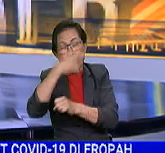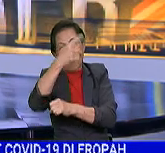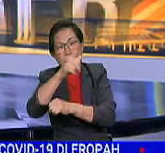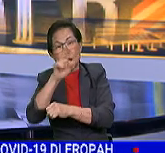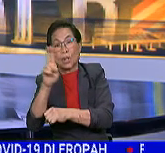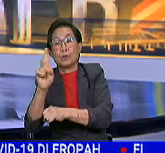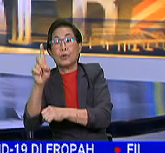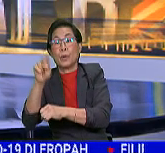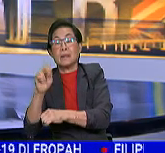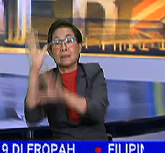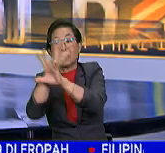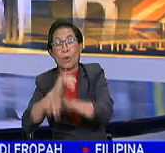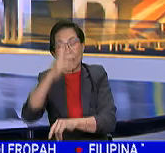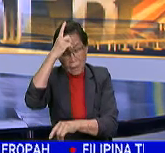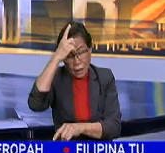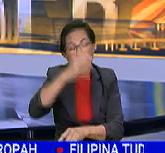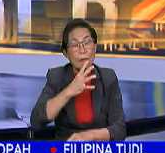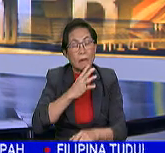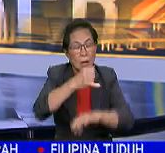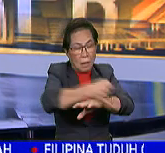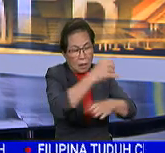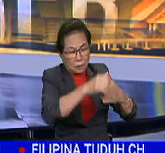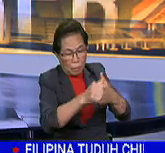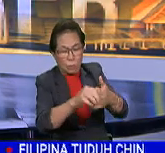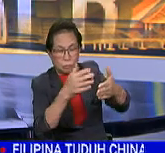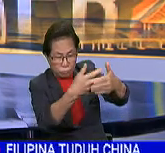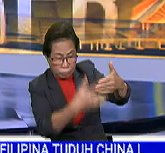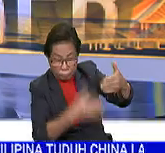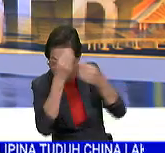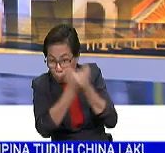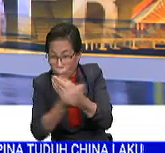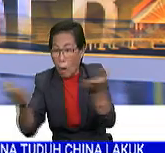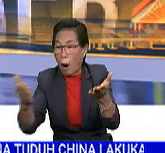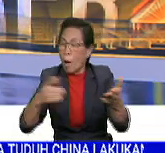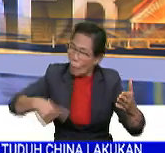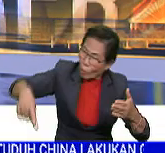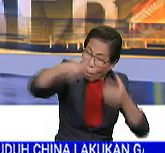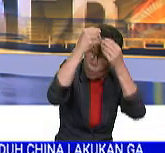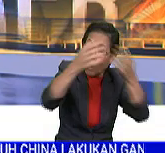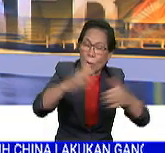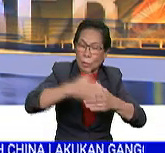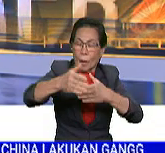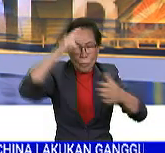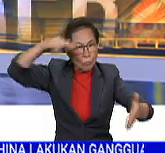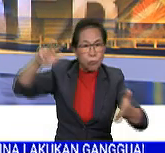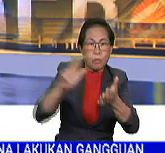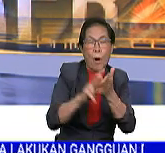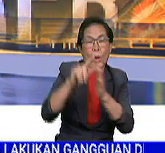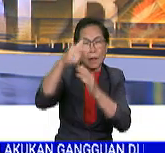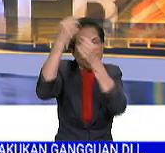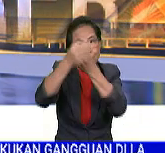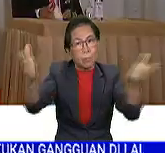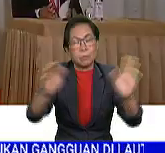ke-12. Dato' Abrogani berkata garis panduan itu akan dimaklumkan kepada orang ramai selepas dimutamatkan nanti.